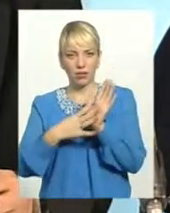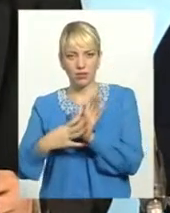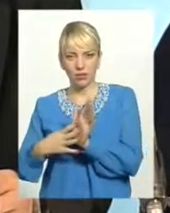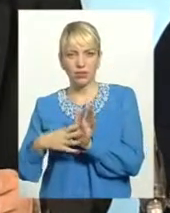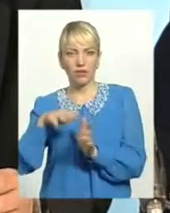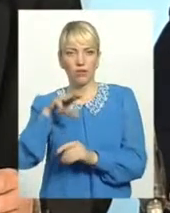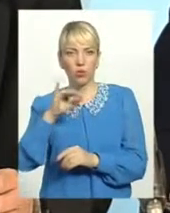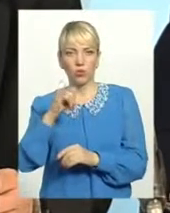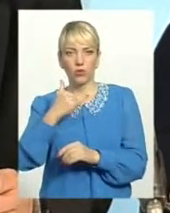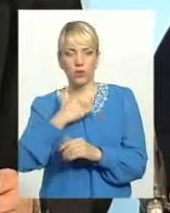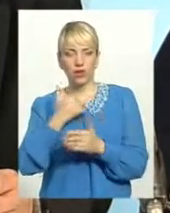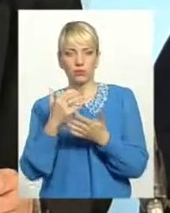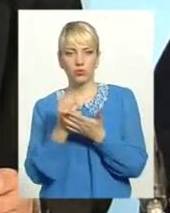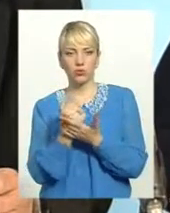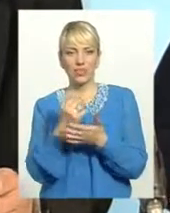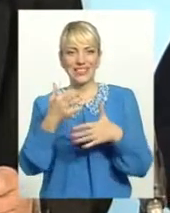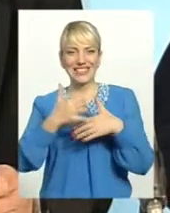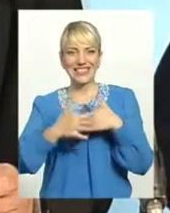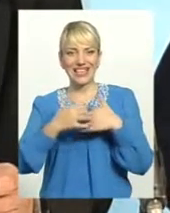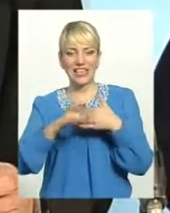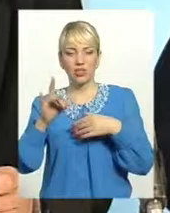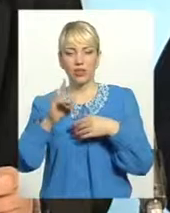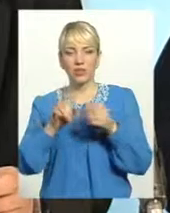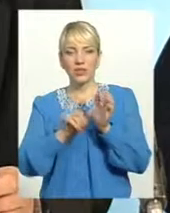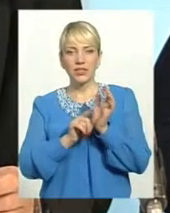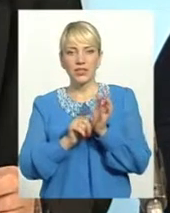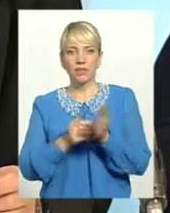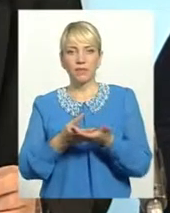то у нас виходить середній розмір пенсійної виплати